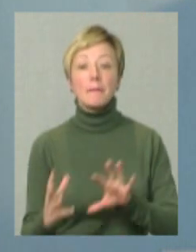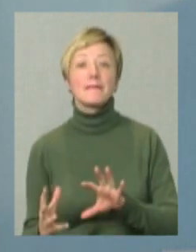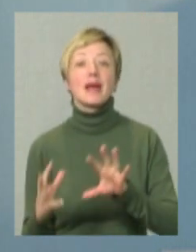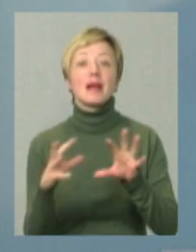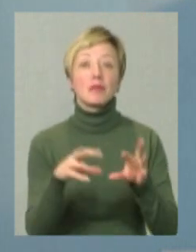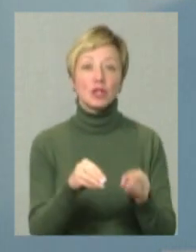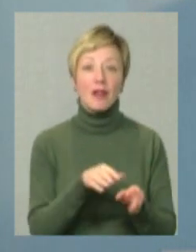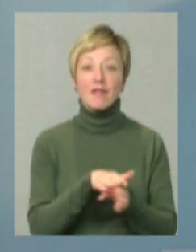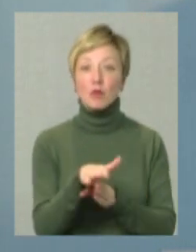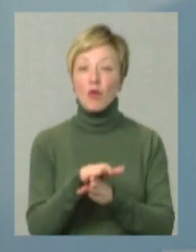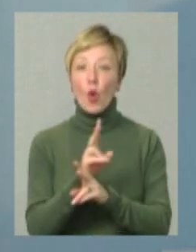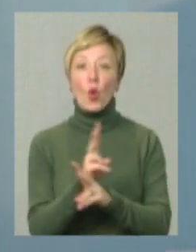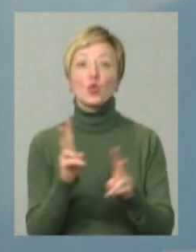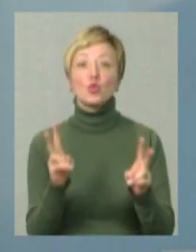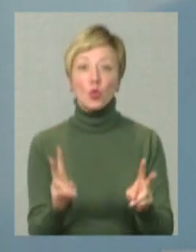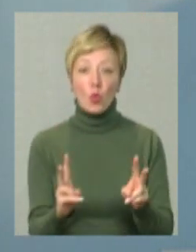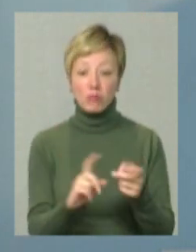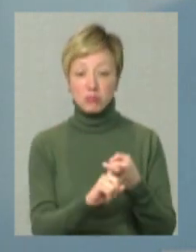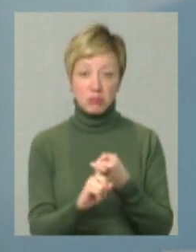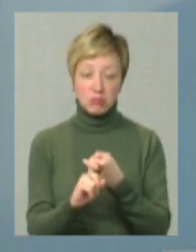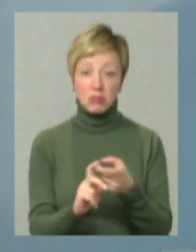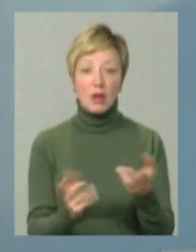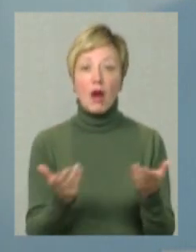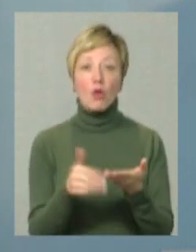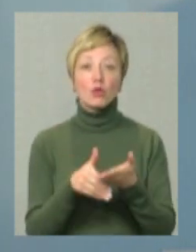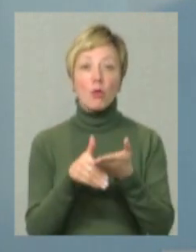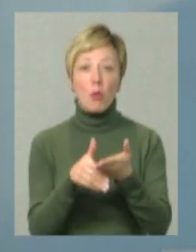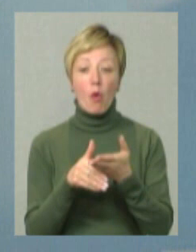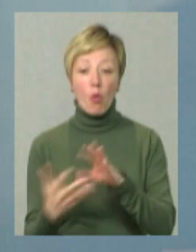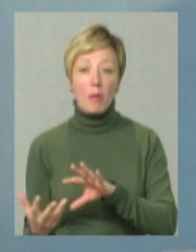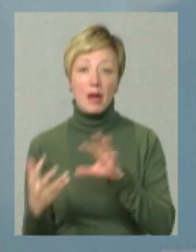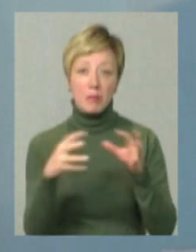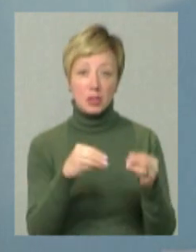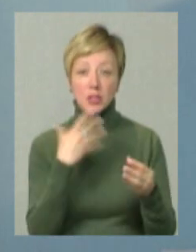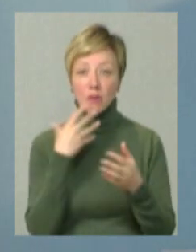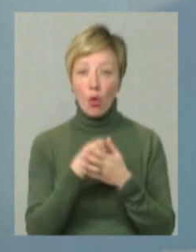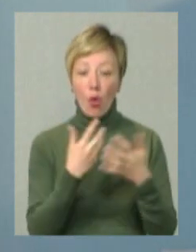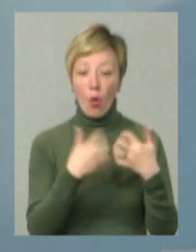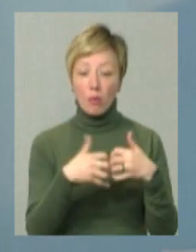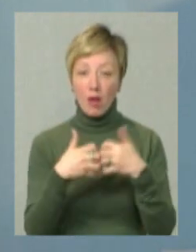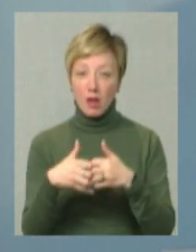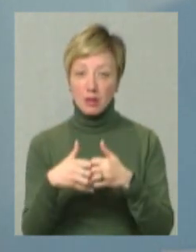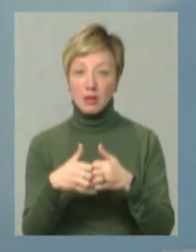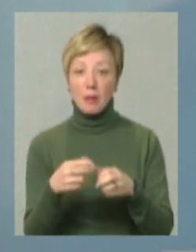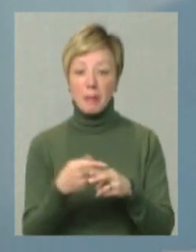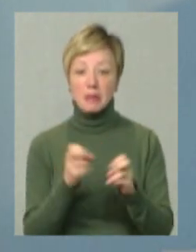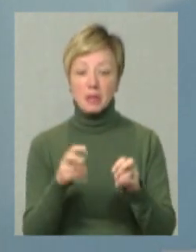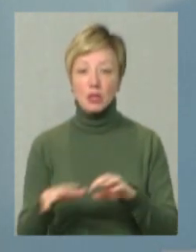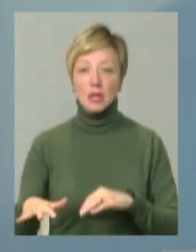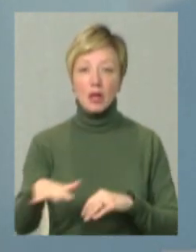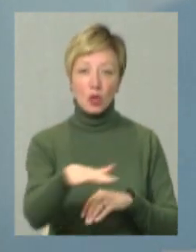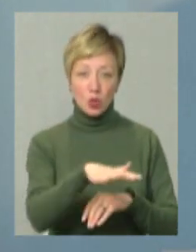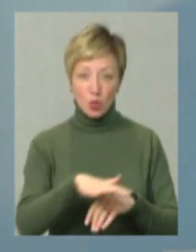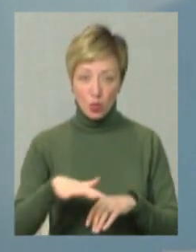переміщення відбуваються, хто до них залучений, яку допомогу переміщені свого обладнання на безпечній